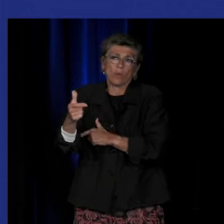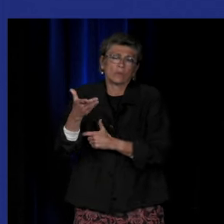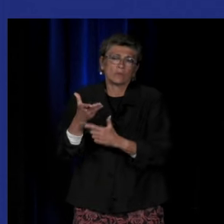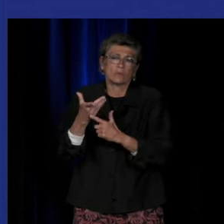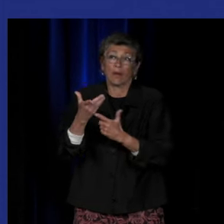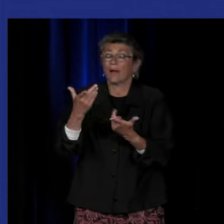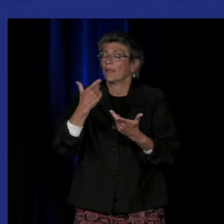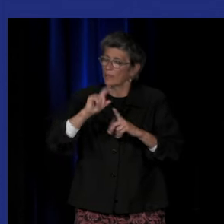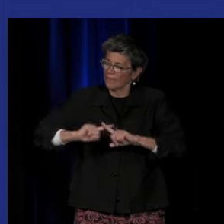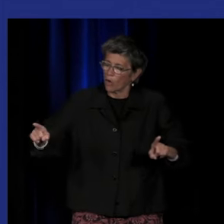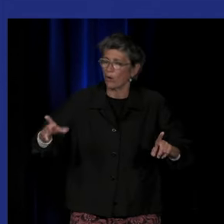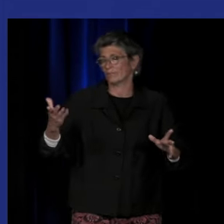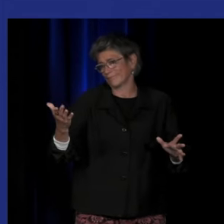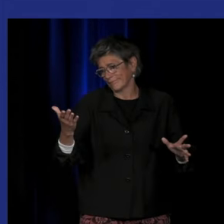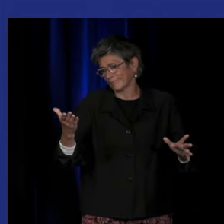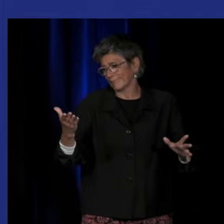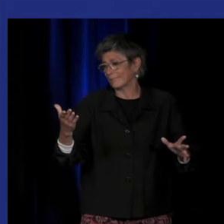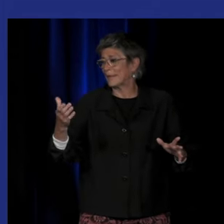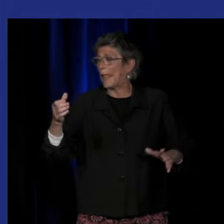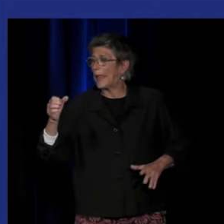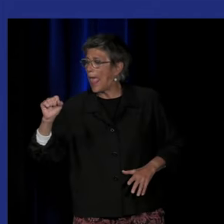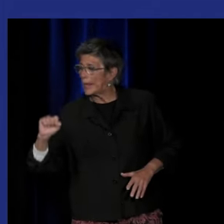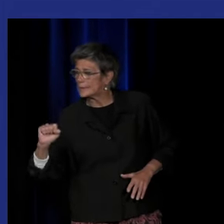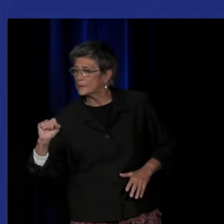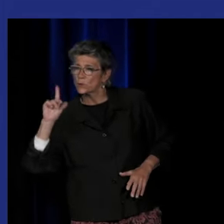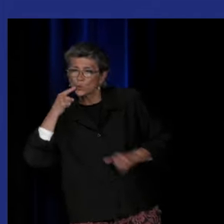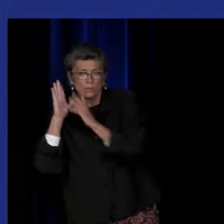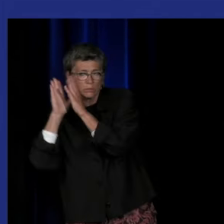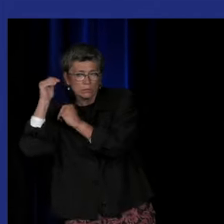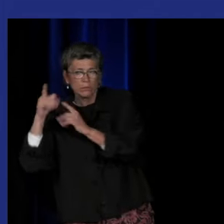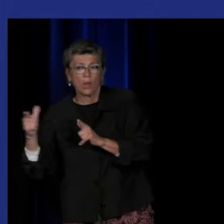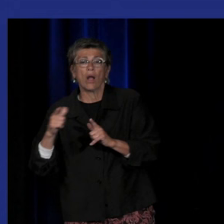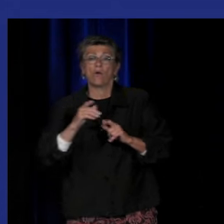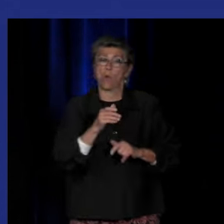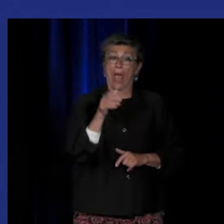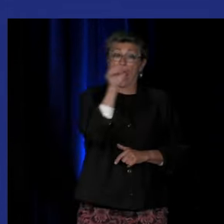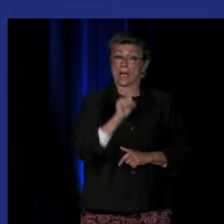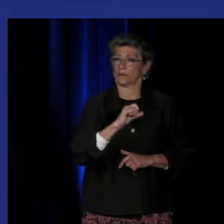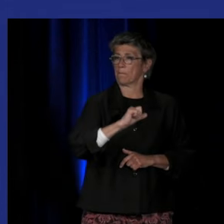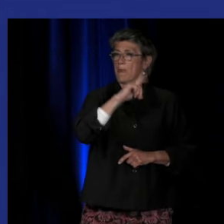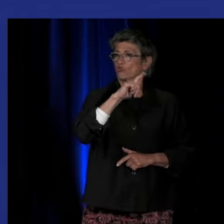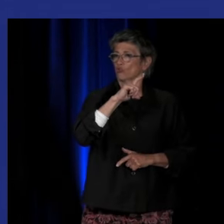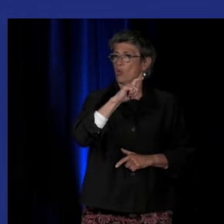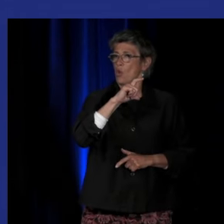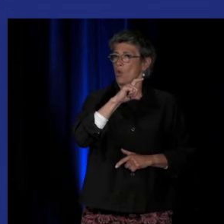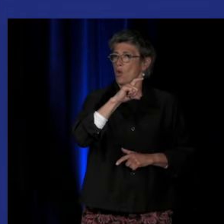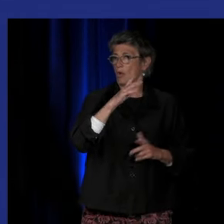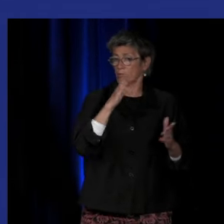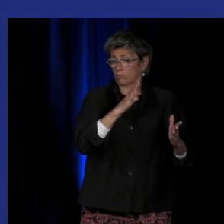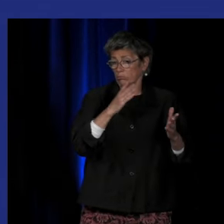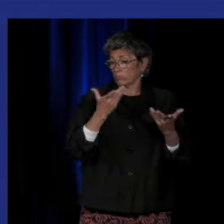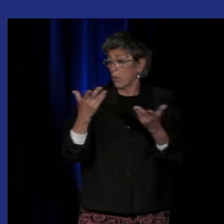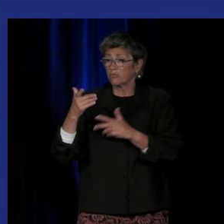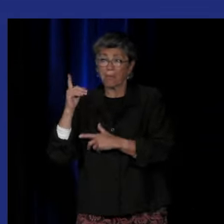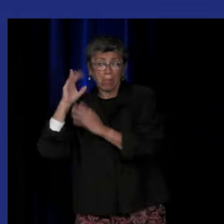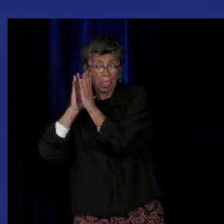c'est faire la distinction entre ces S majuscule pour faire la référence au statut audiologique de la personne. C'est la